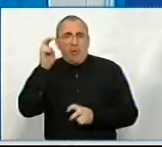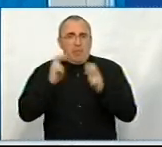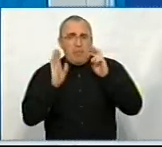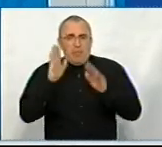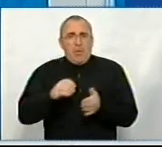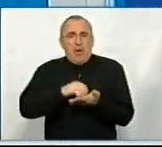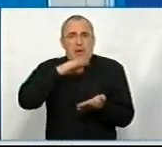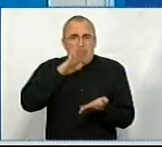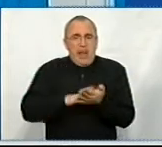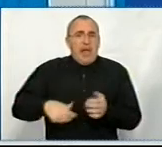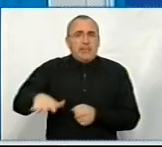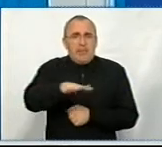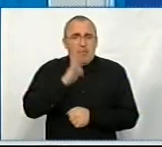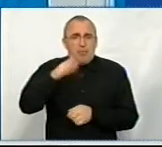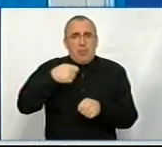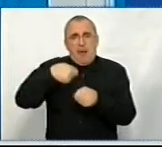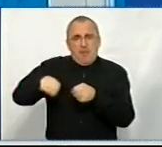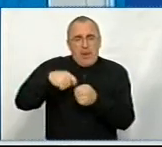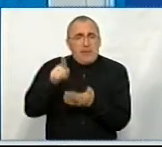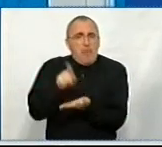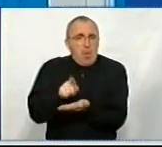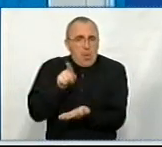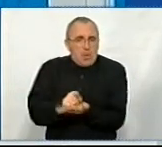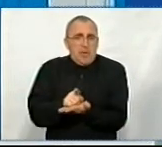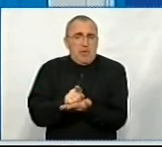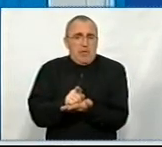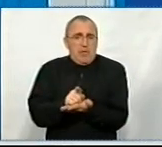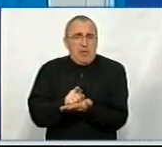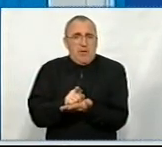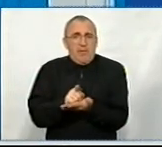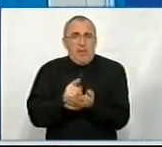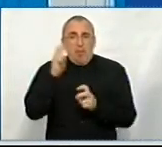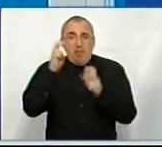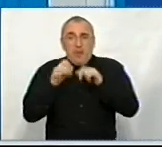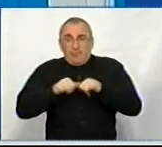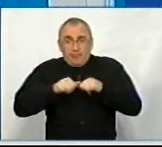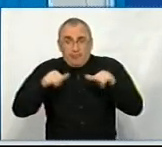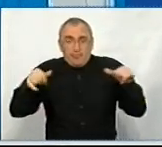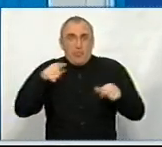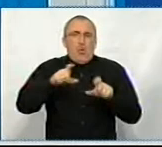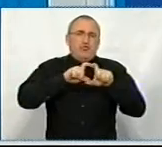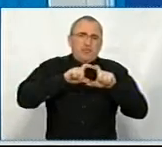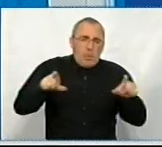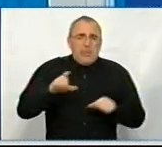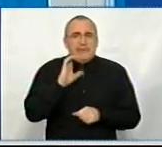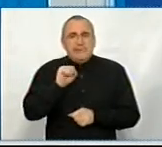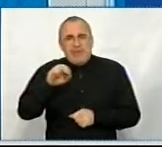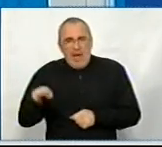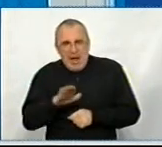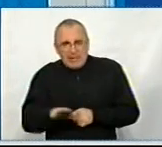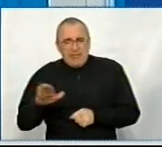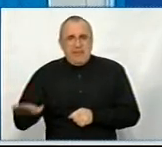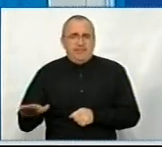буде зареєстровано на території, будуть платитися податки. І знову ж, а біля підприємства потім туди ж і школа, і садик, і